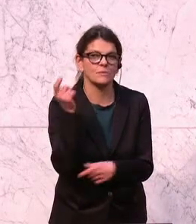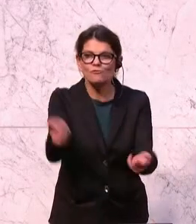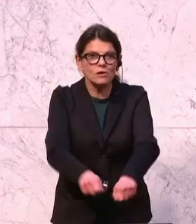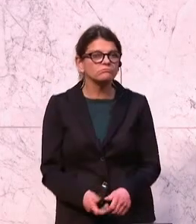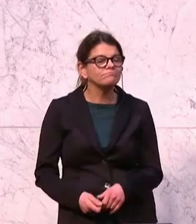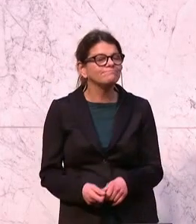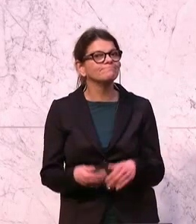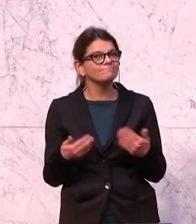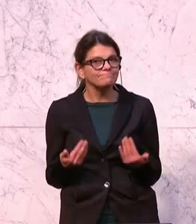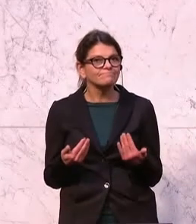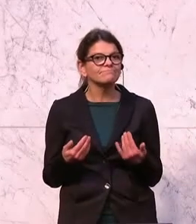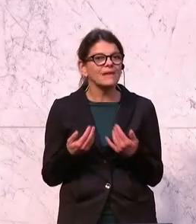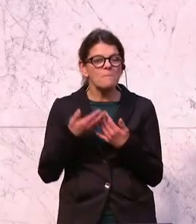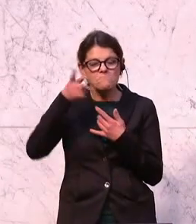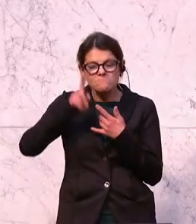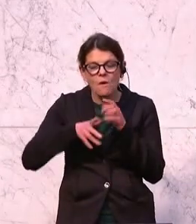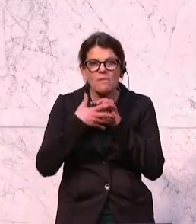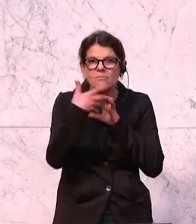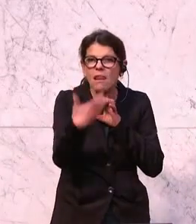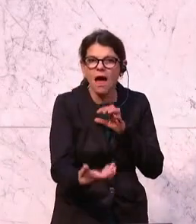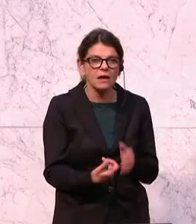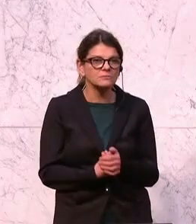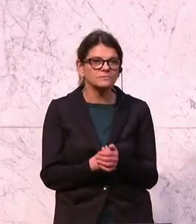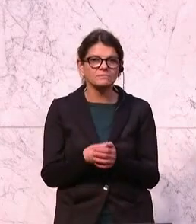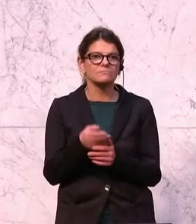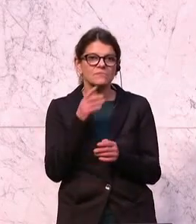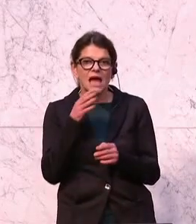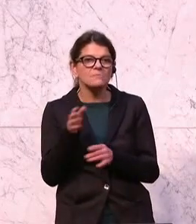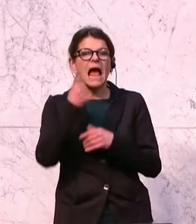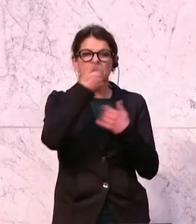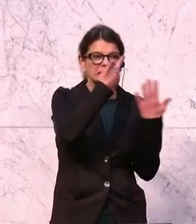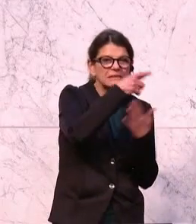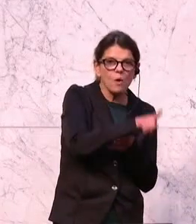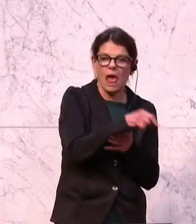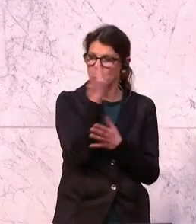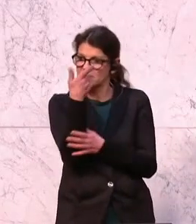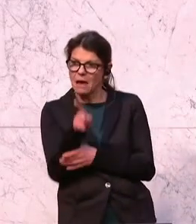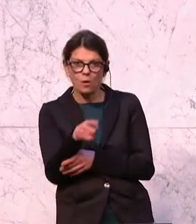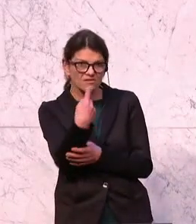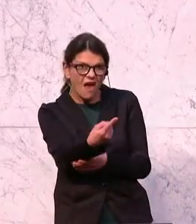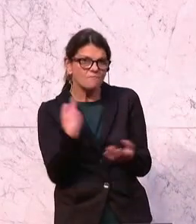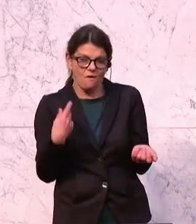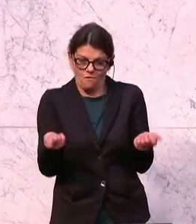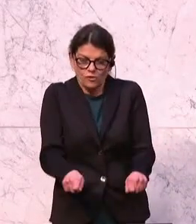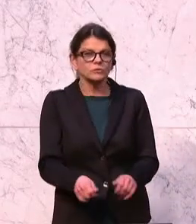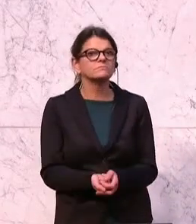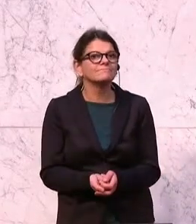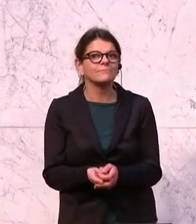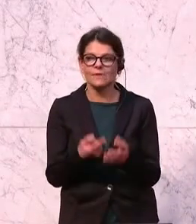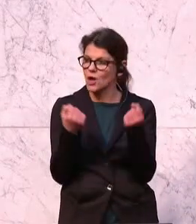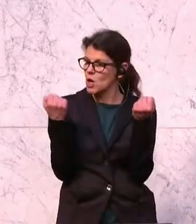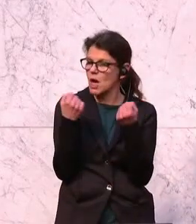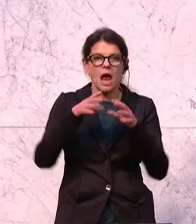schließen, über Monate, in Summe einmal sieben Monate, einmal drei Monate. Sie haben absolute